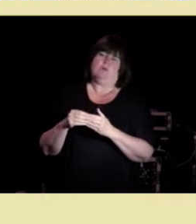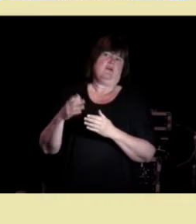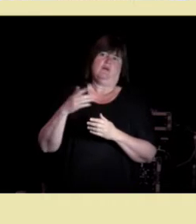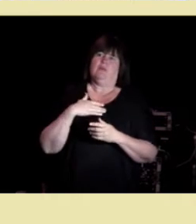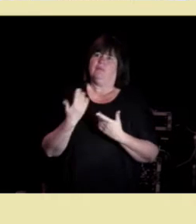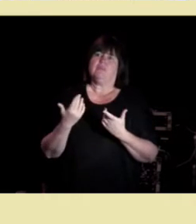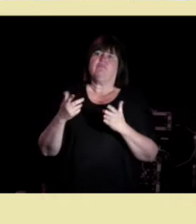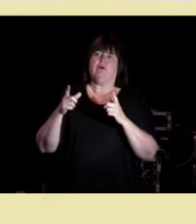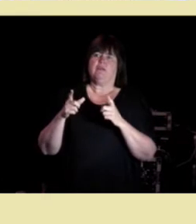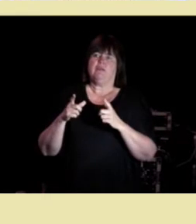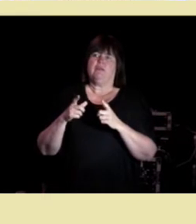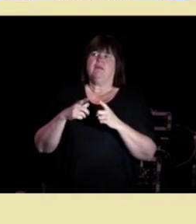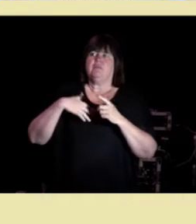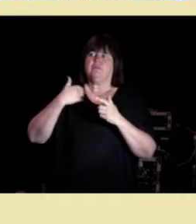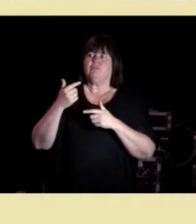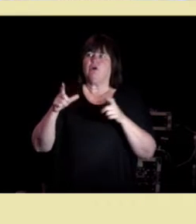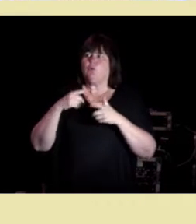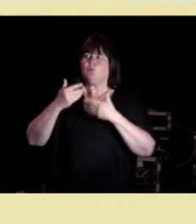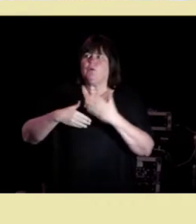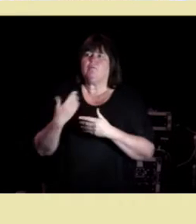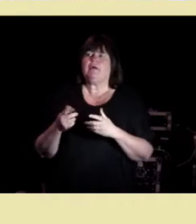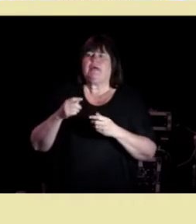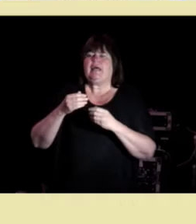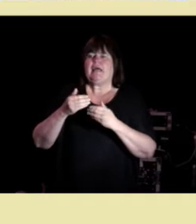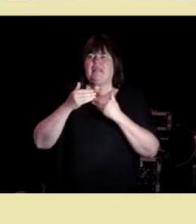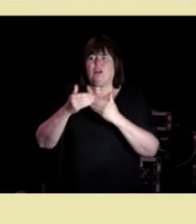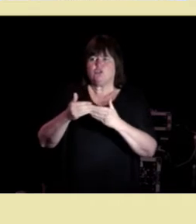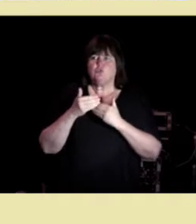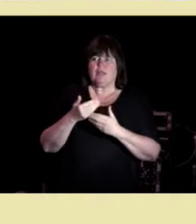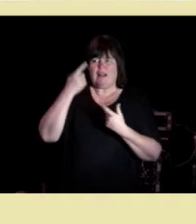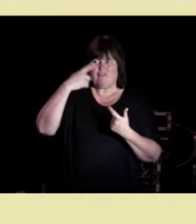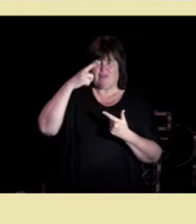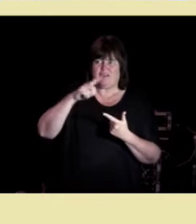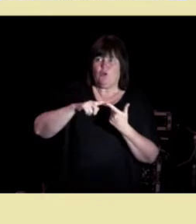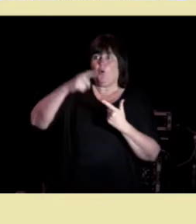relasjonelle ferdigheter og evne til å kommunisere om risiko.